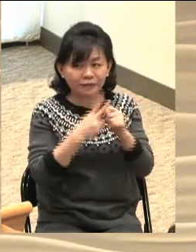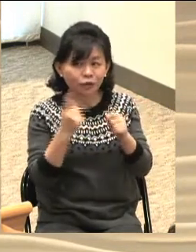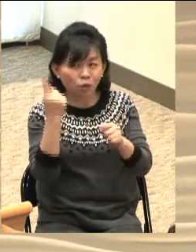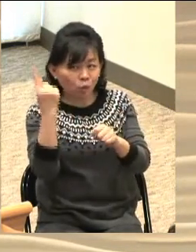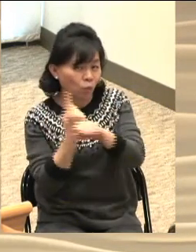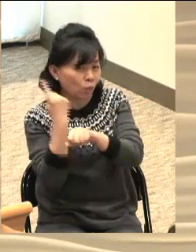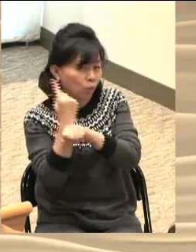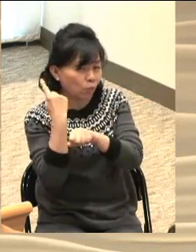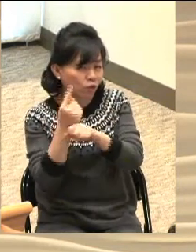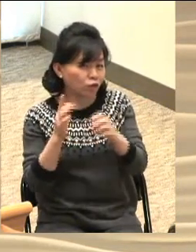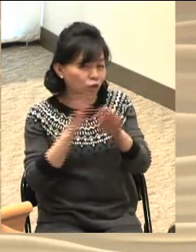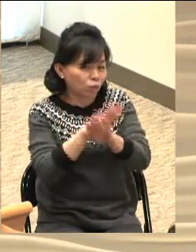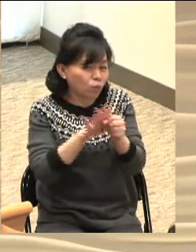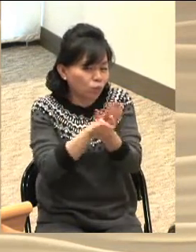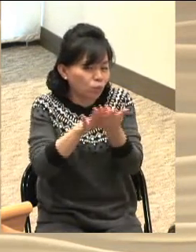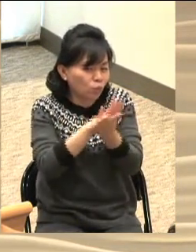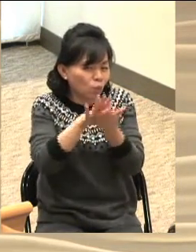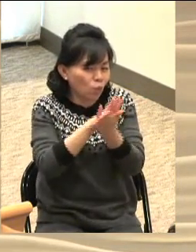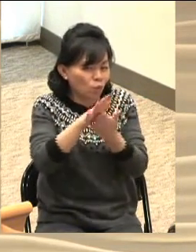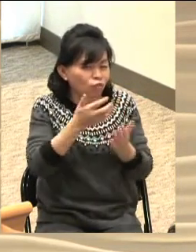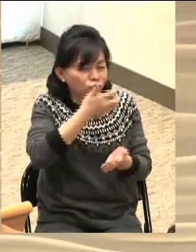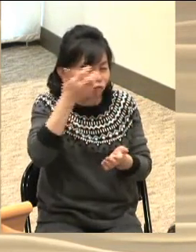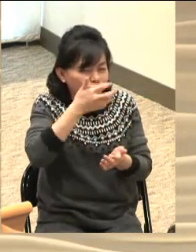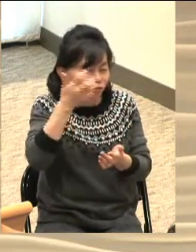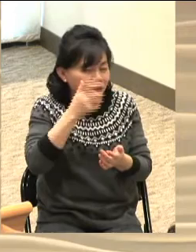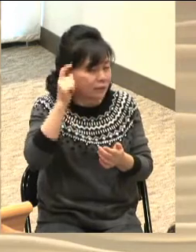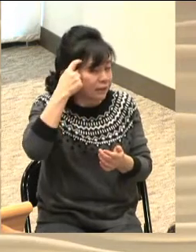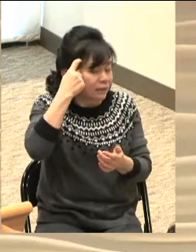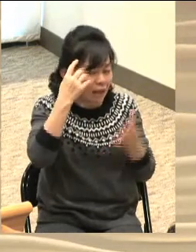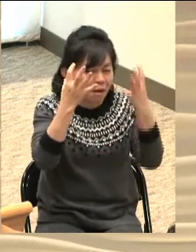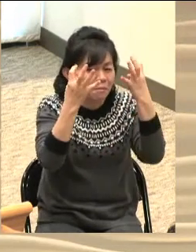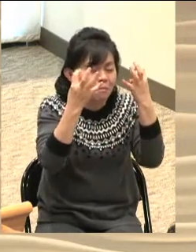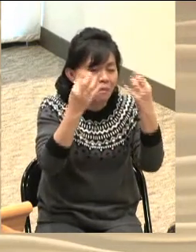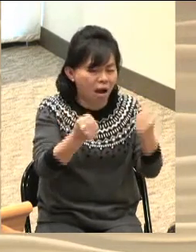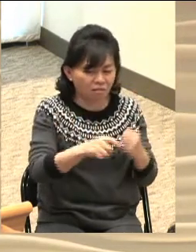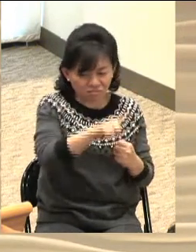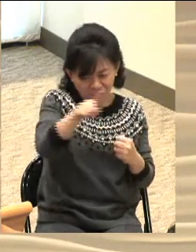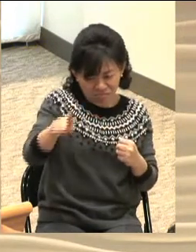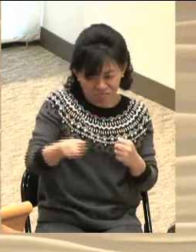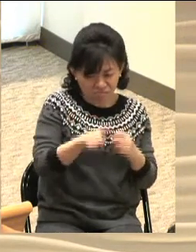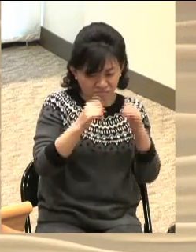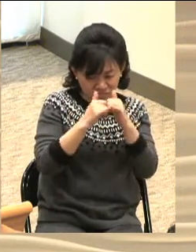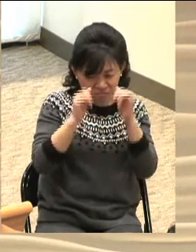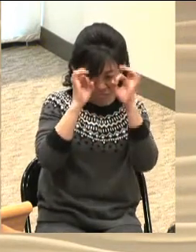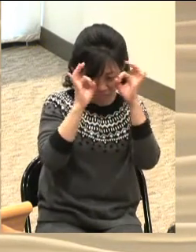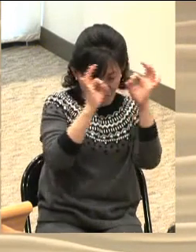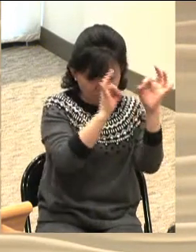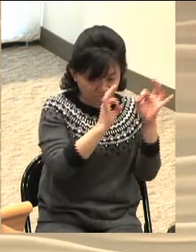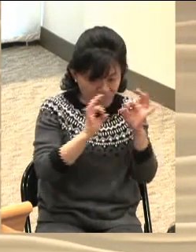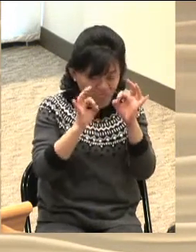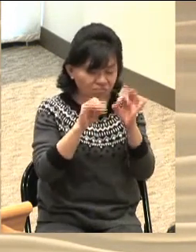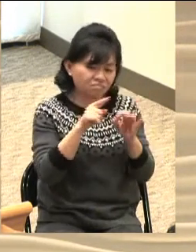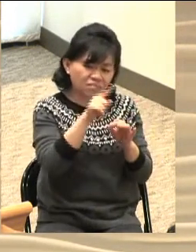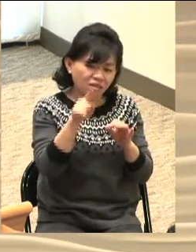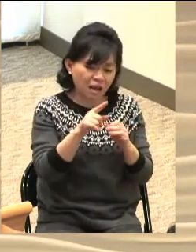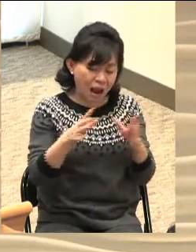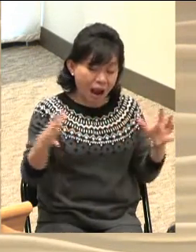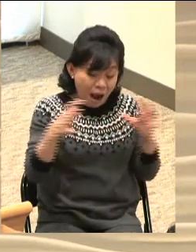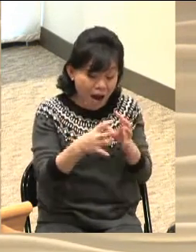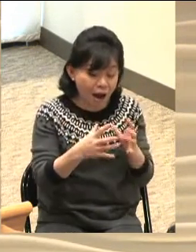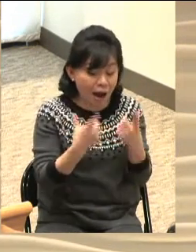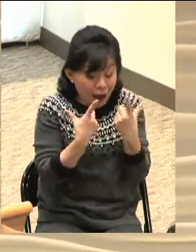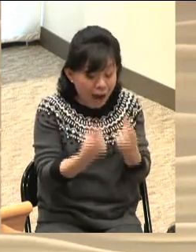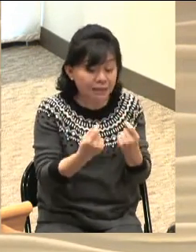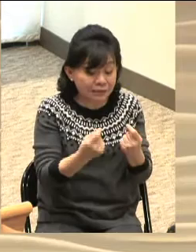2차 당구장, 3차 호프집 가는 것이 한 주일에 낙인 그런 친구들도 있는 거예요 그런 친구들은 셀 모임을